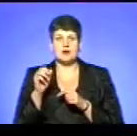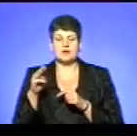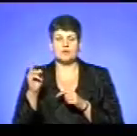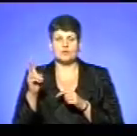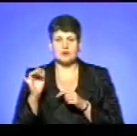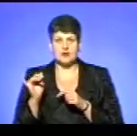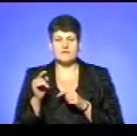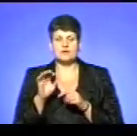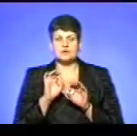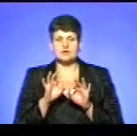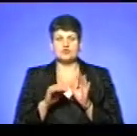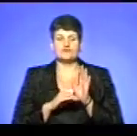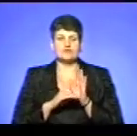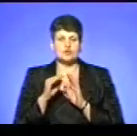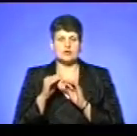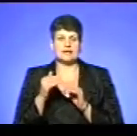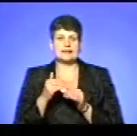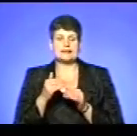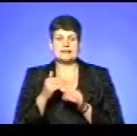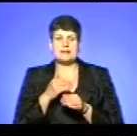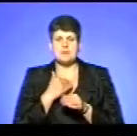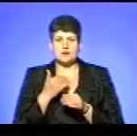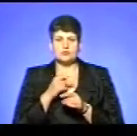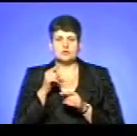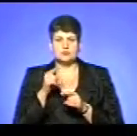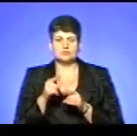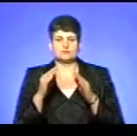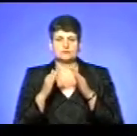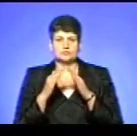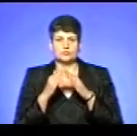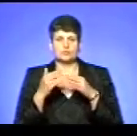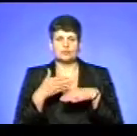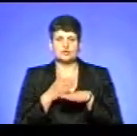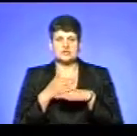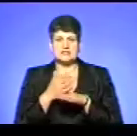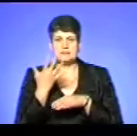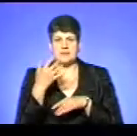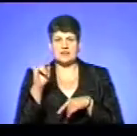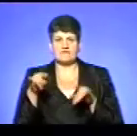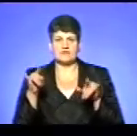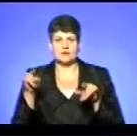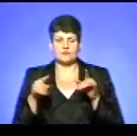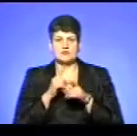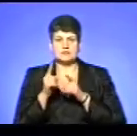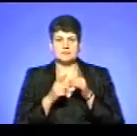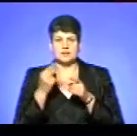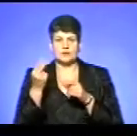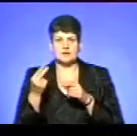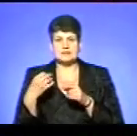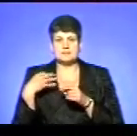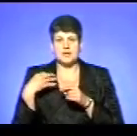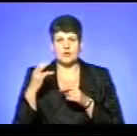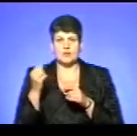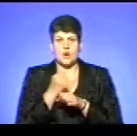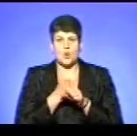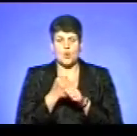розповів, що від високої температури під час пожежі на його будівлі потріскали п'ять вікон. Вони змінили кольор з білого на